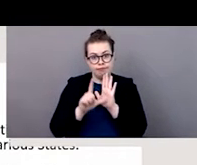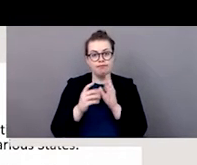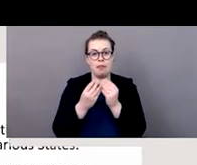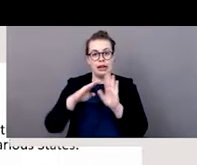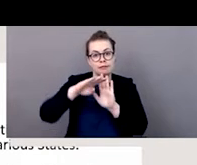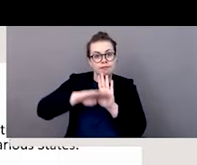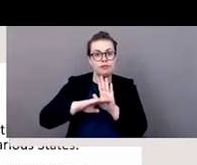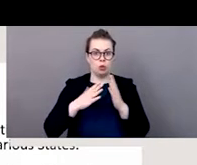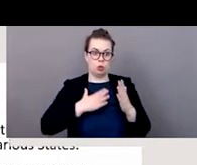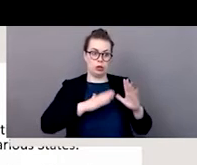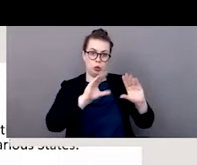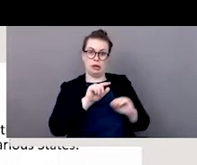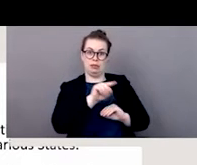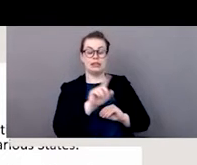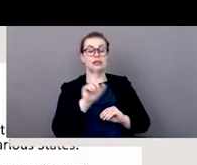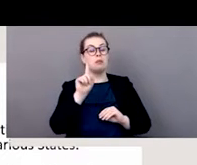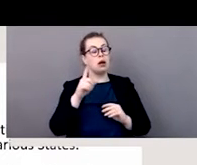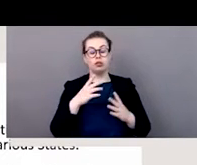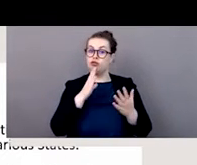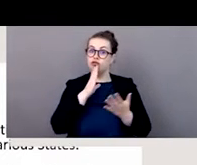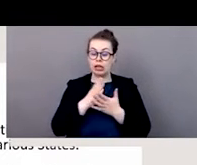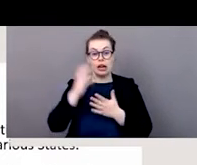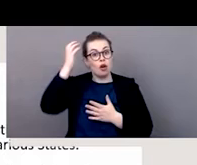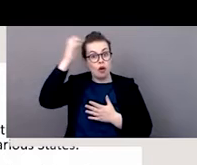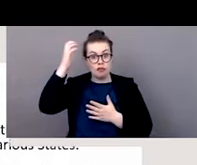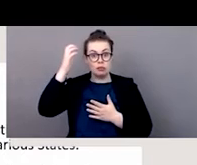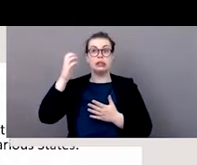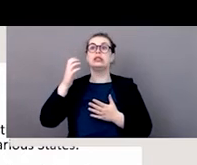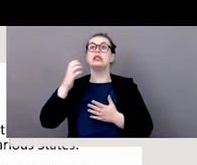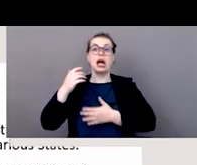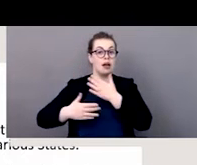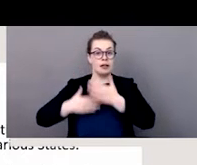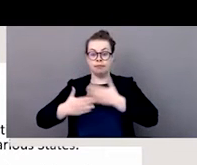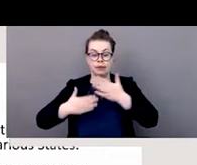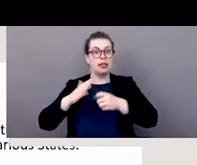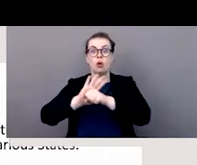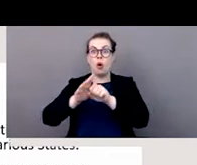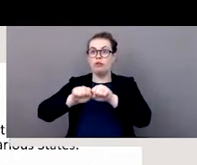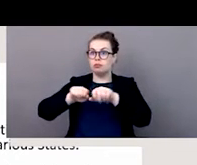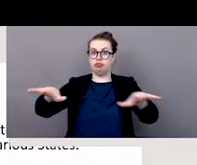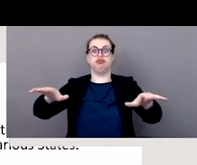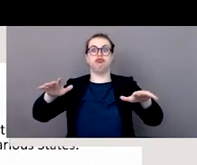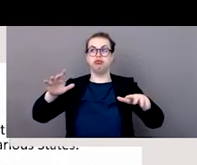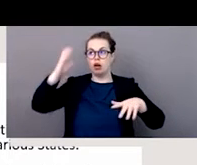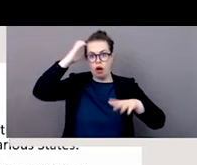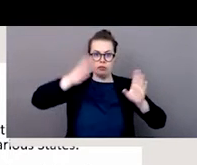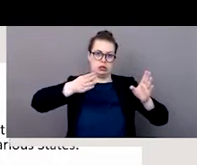mesures relatives à l'esclavage moderne, l'organisation des sociétés civiles ont joué un rôle très important, ce qui aurait